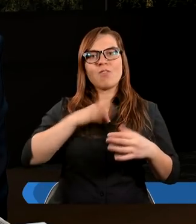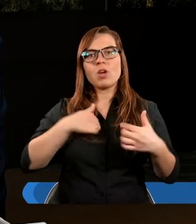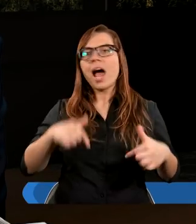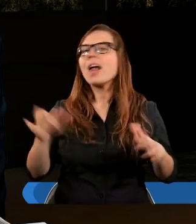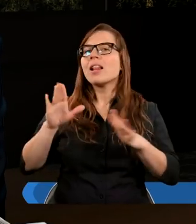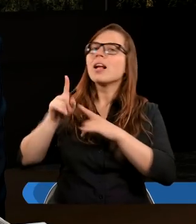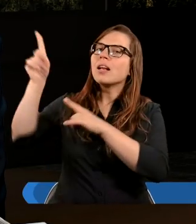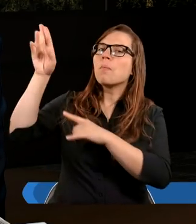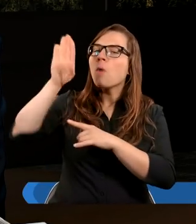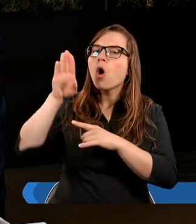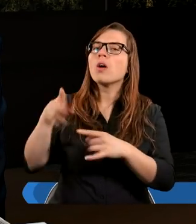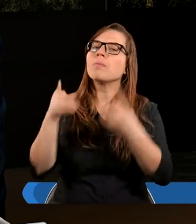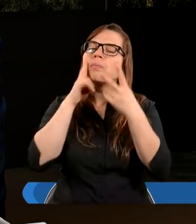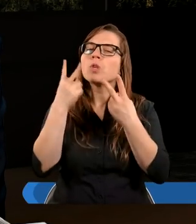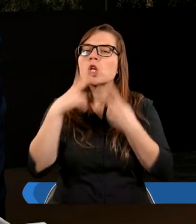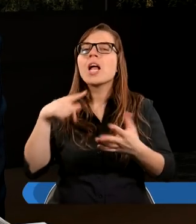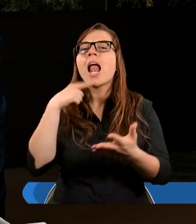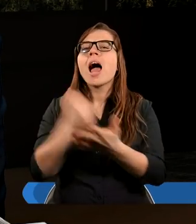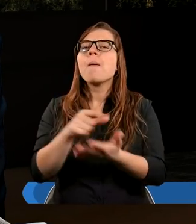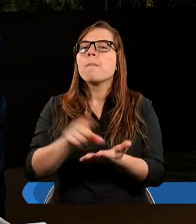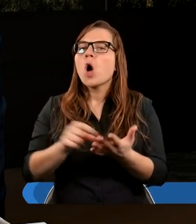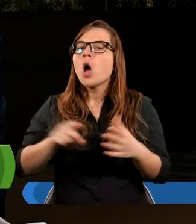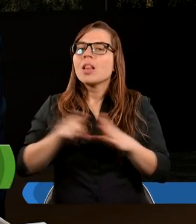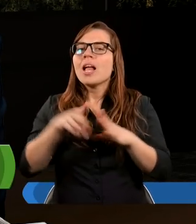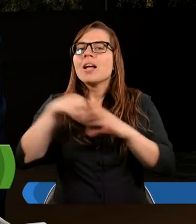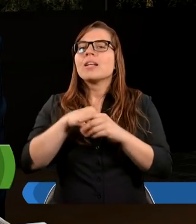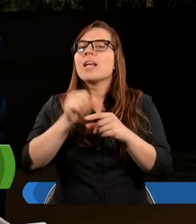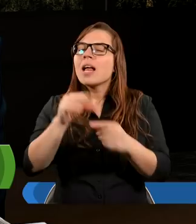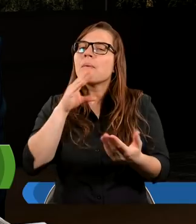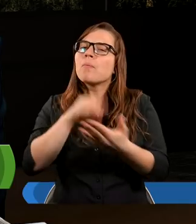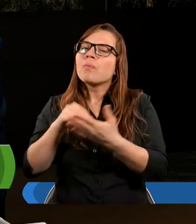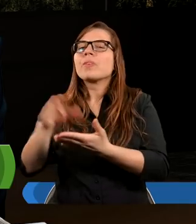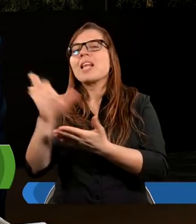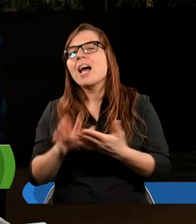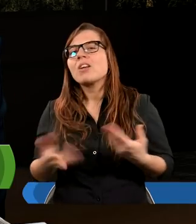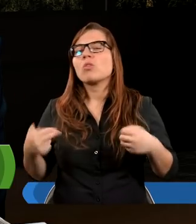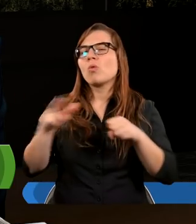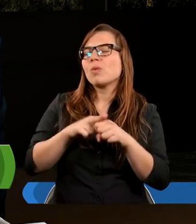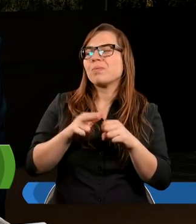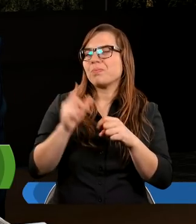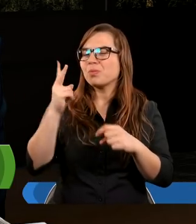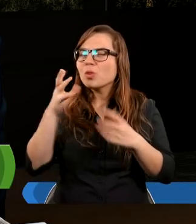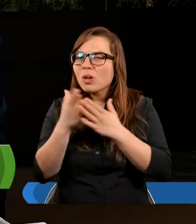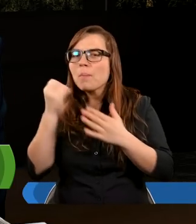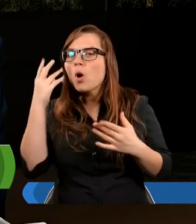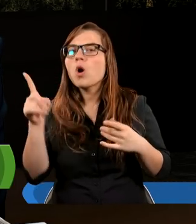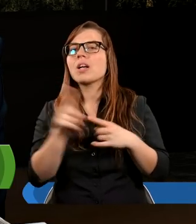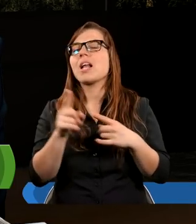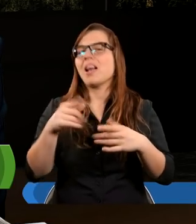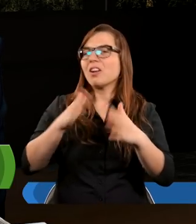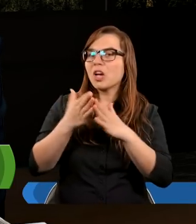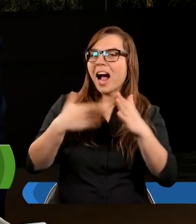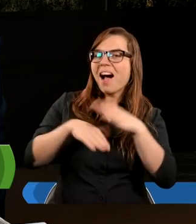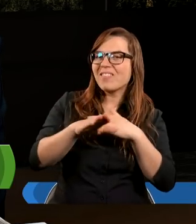przeczytany z pierwszego listu Piotra, jest powtarzaniem tekstu, który jest zapisany w drugiej mojżeszowej, czyli w Księdze